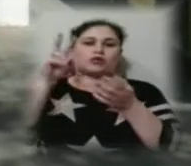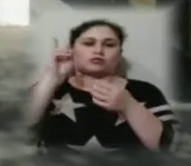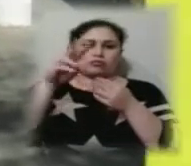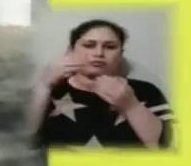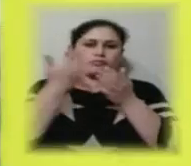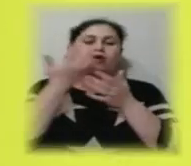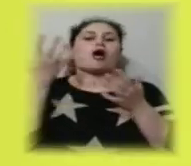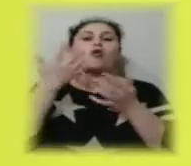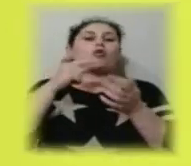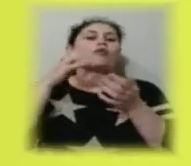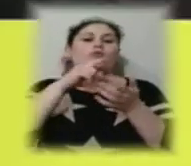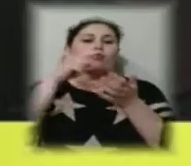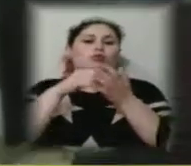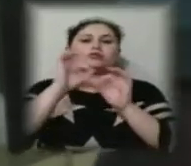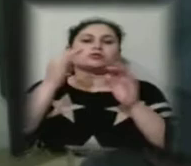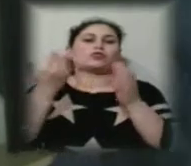на таку новину?